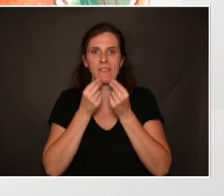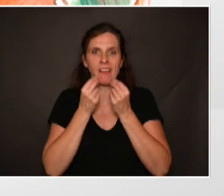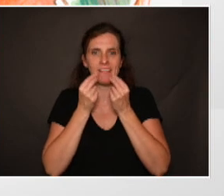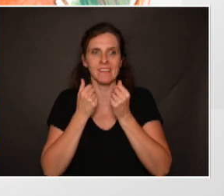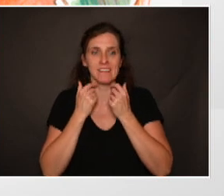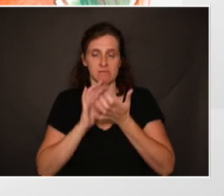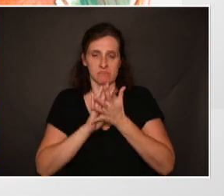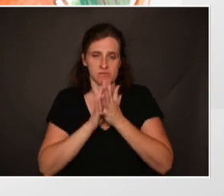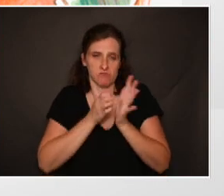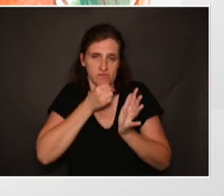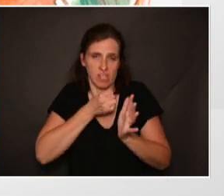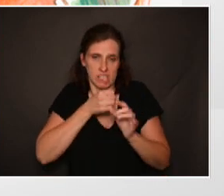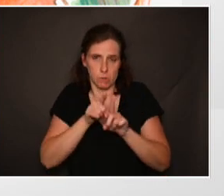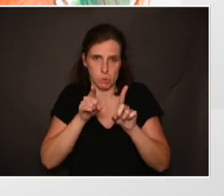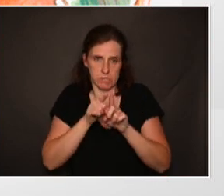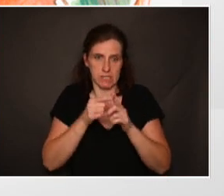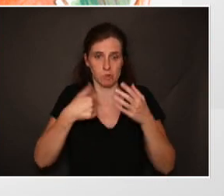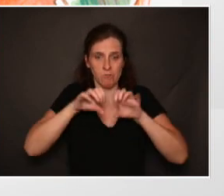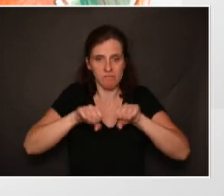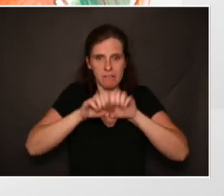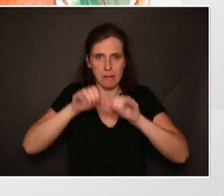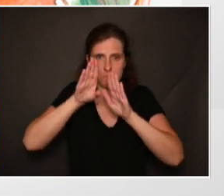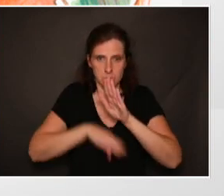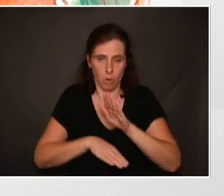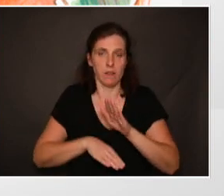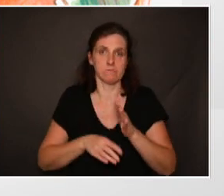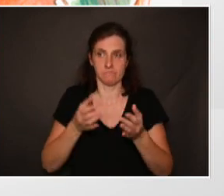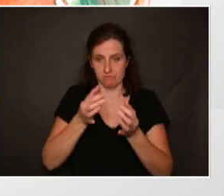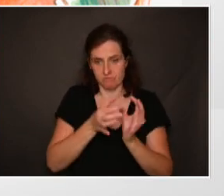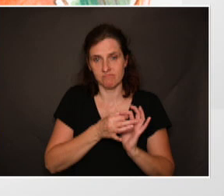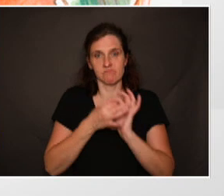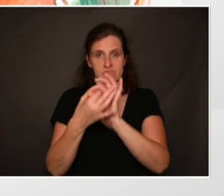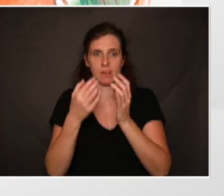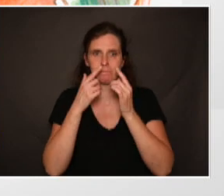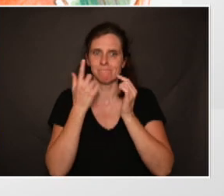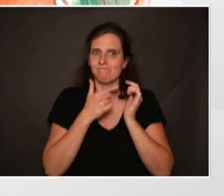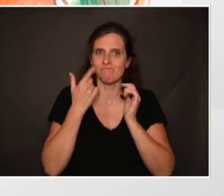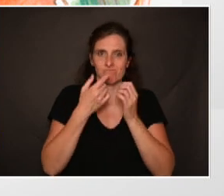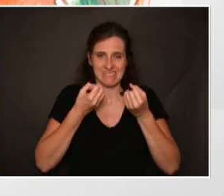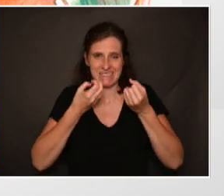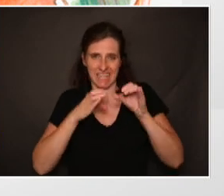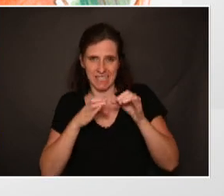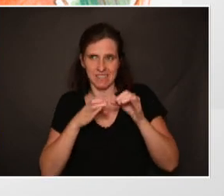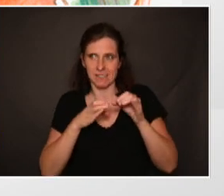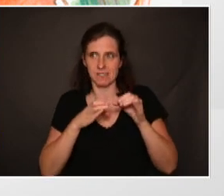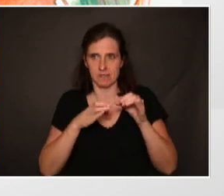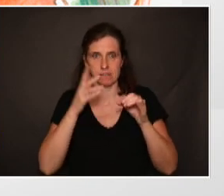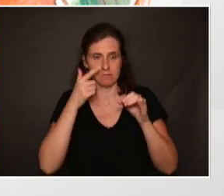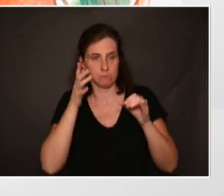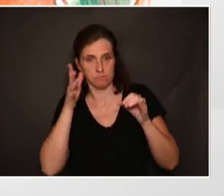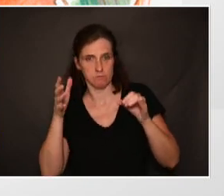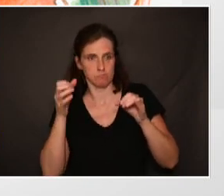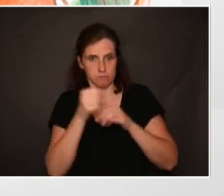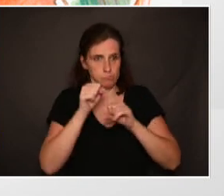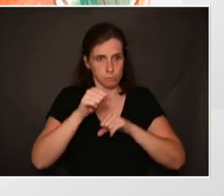va vieillir et va donc être moins performante. On aura donc une sécheresse buccale qui peut être observable par tous